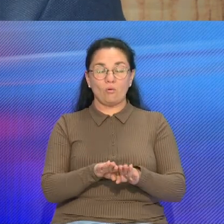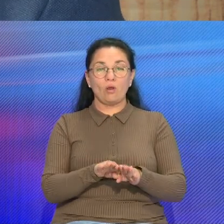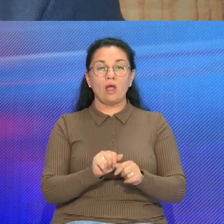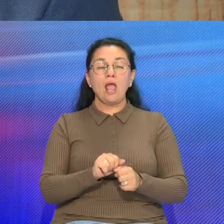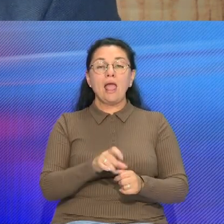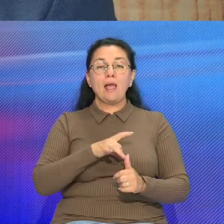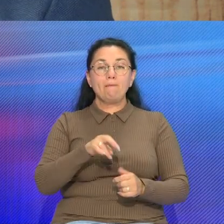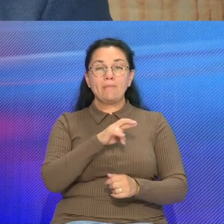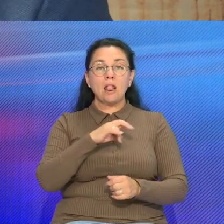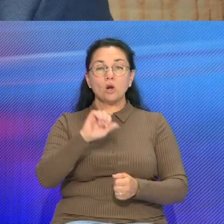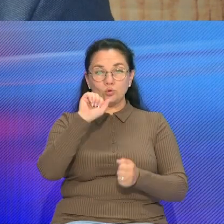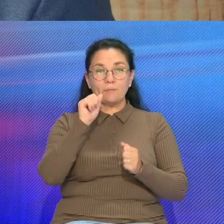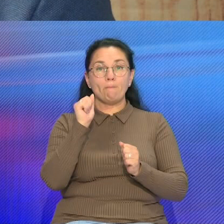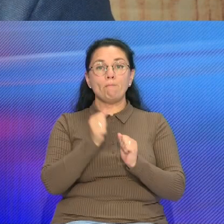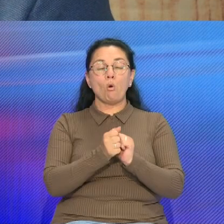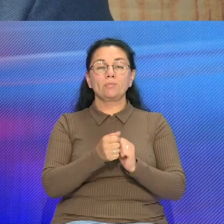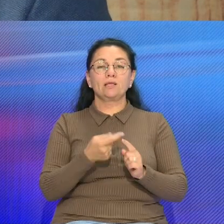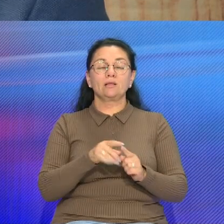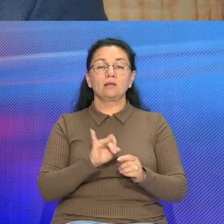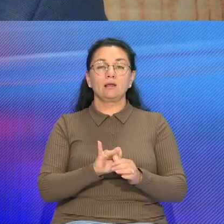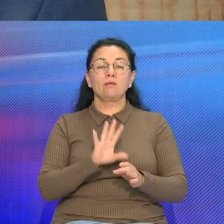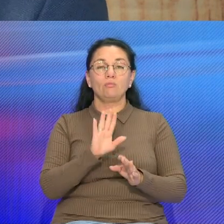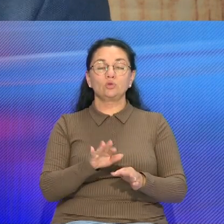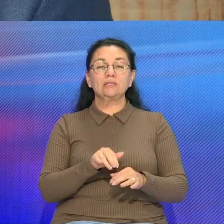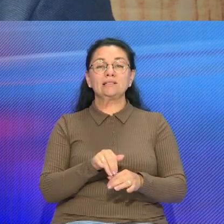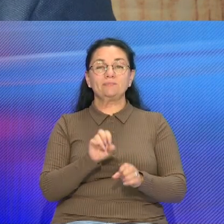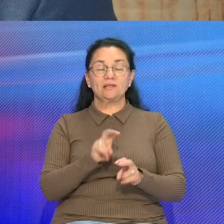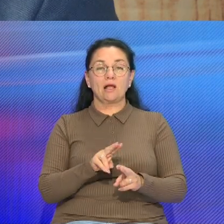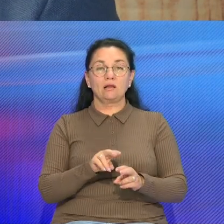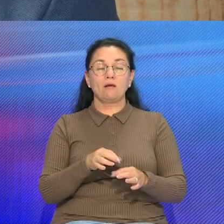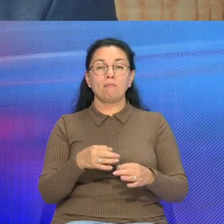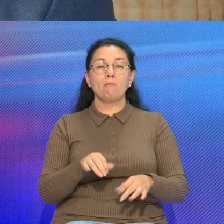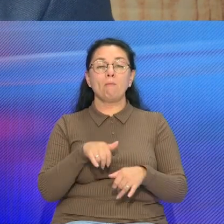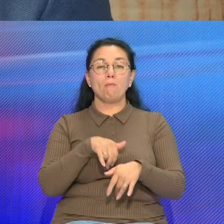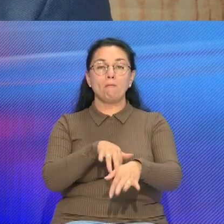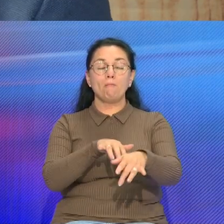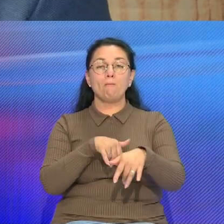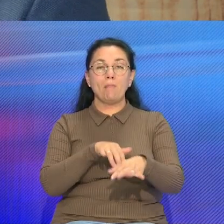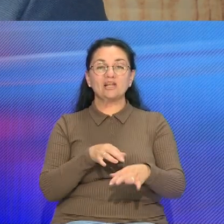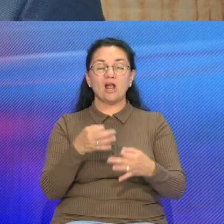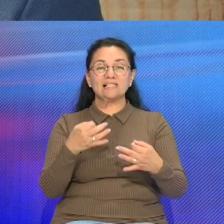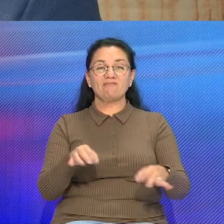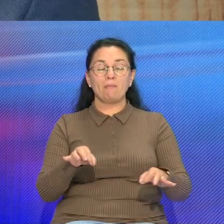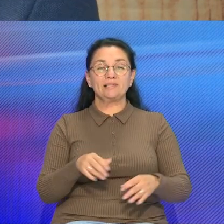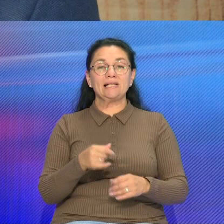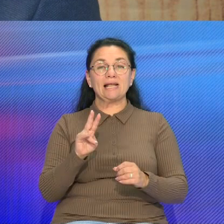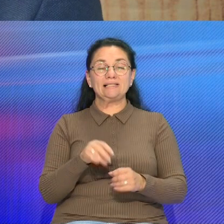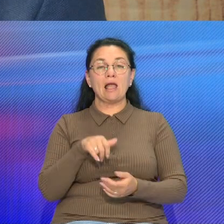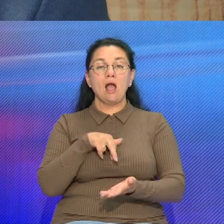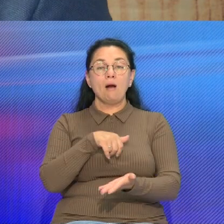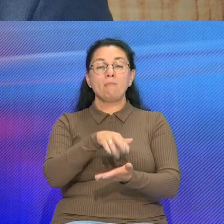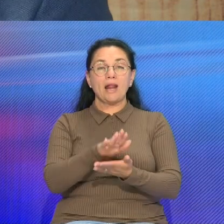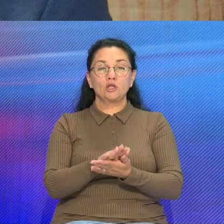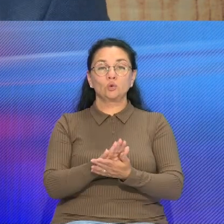помнит» Там же пройдет и марш освободителей Где наши ребята пройдут с портретами своих